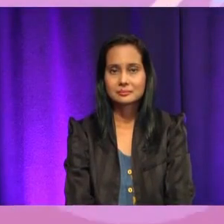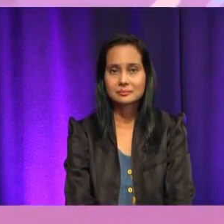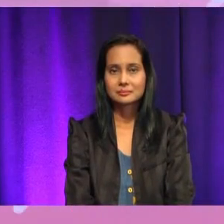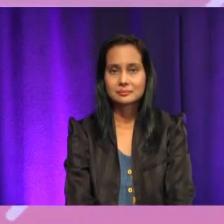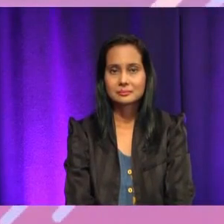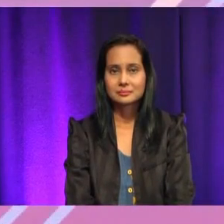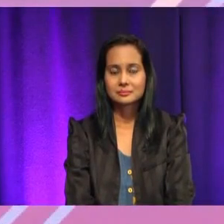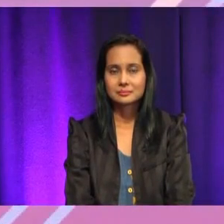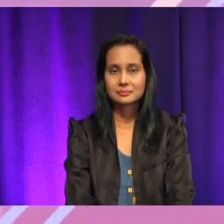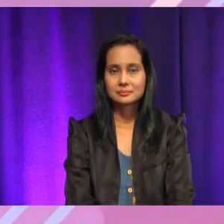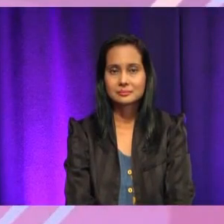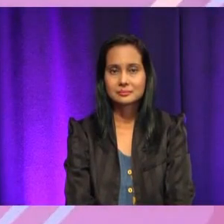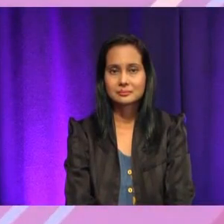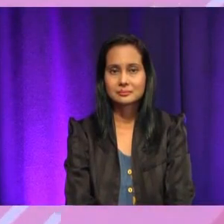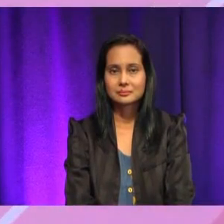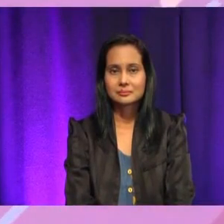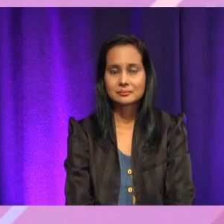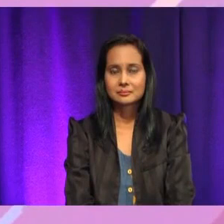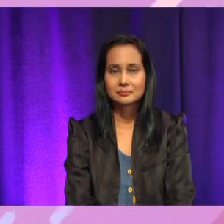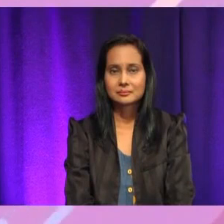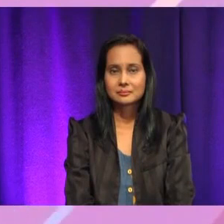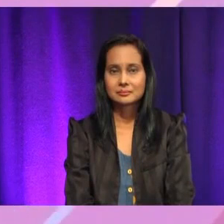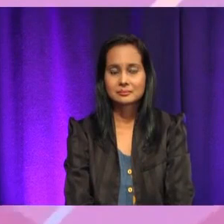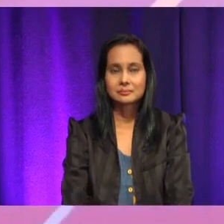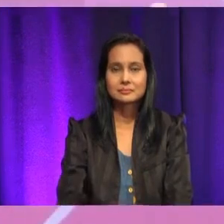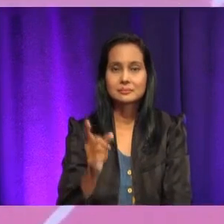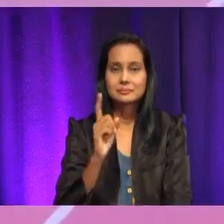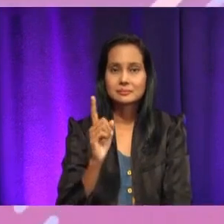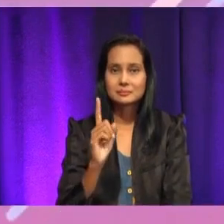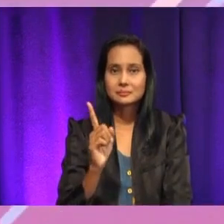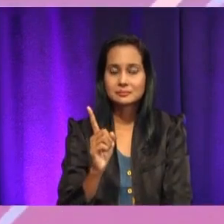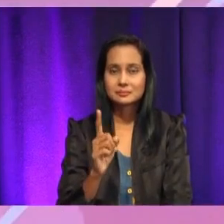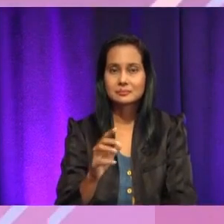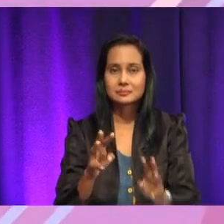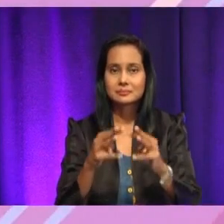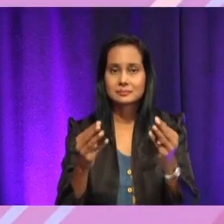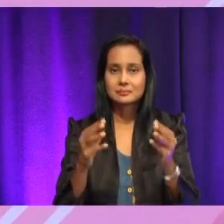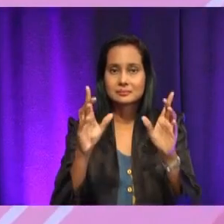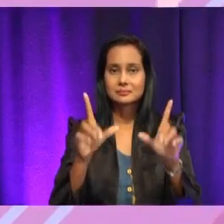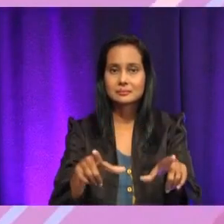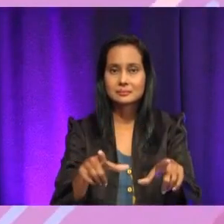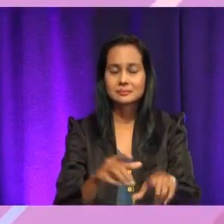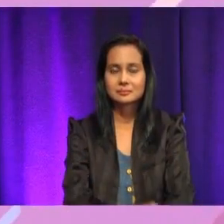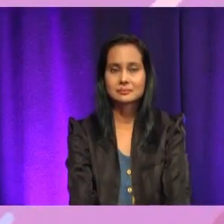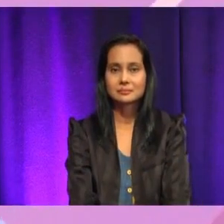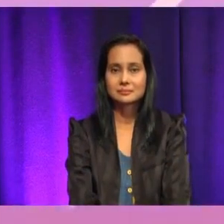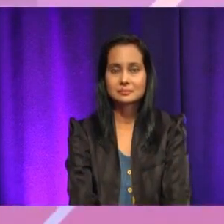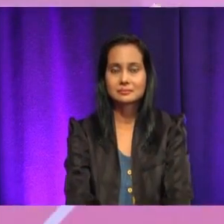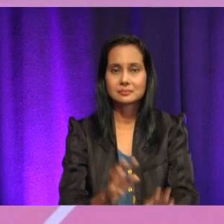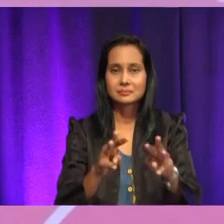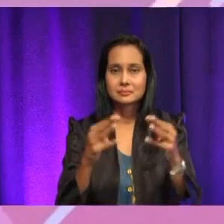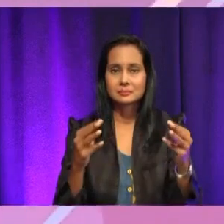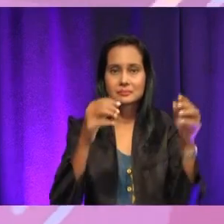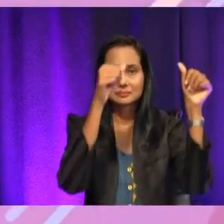Haa, atau ada kawan lain? Izara boleh bantu, Izara. Di manakah manual ni diletakkan di kedai dobi layan diri? Manual